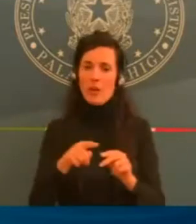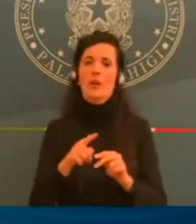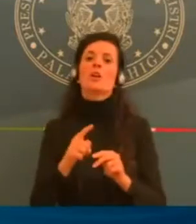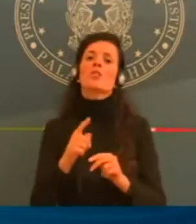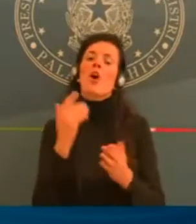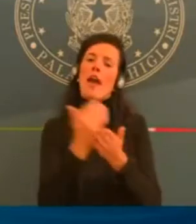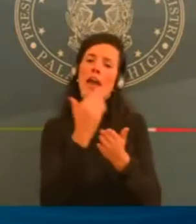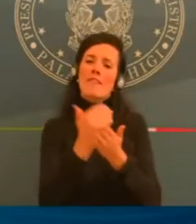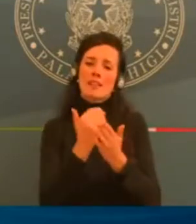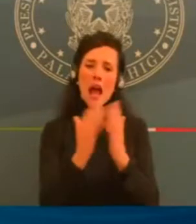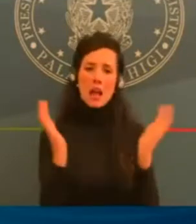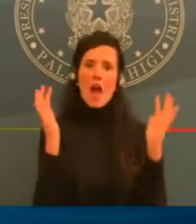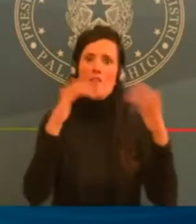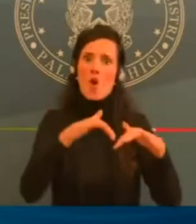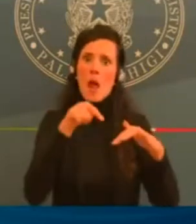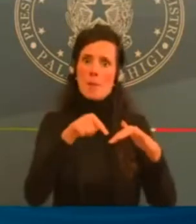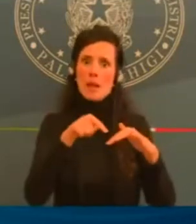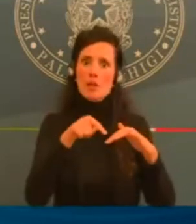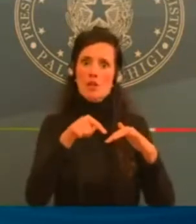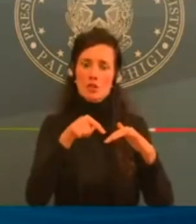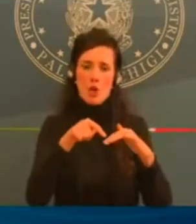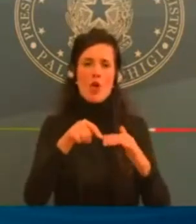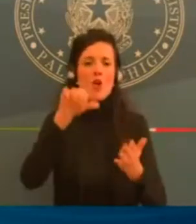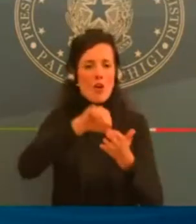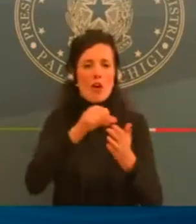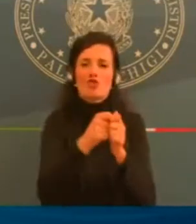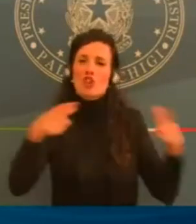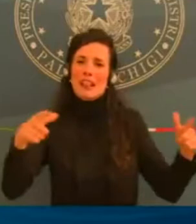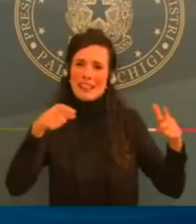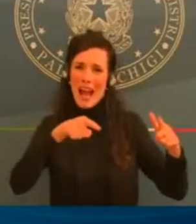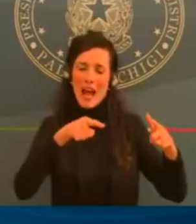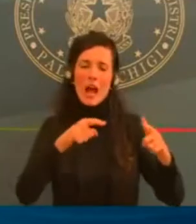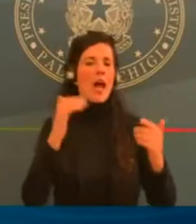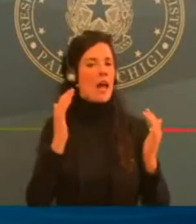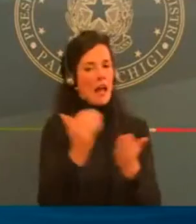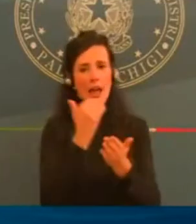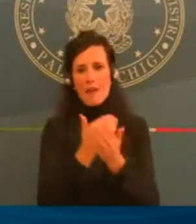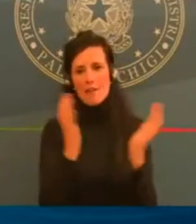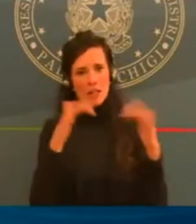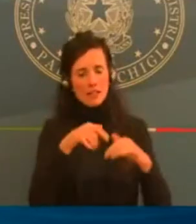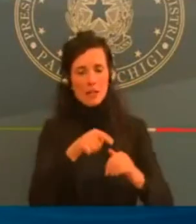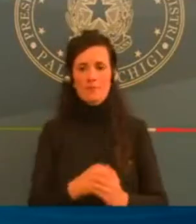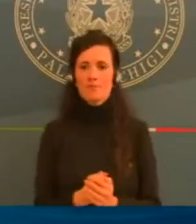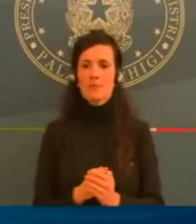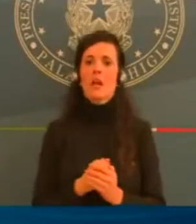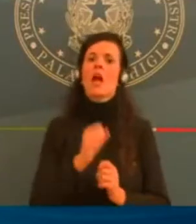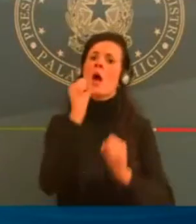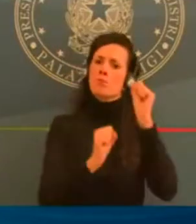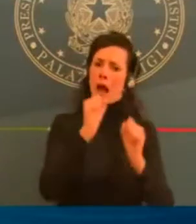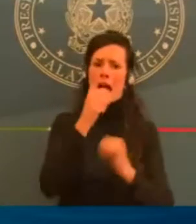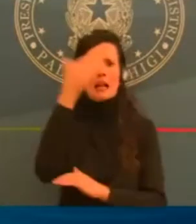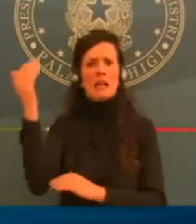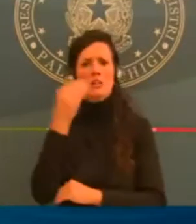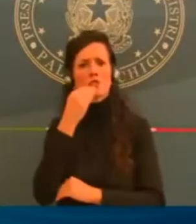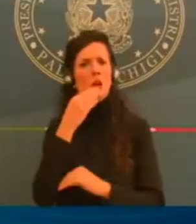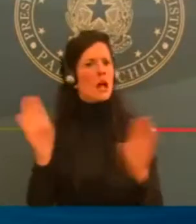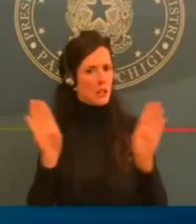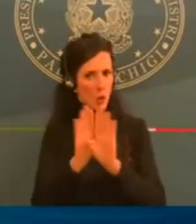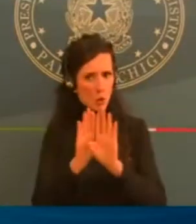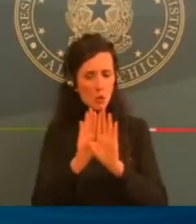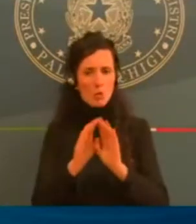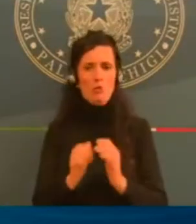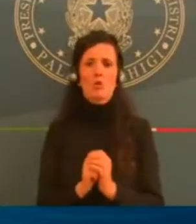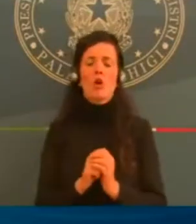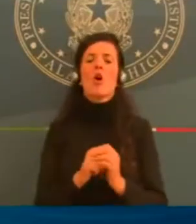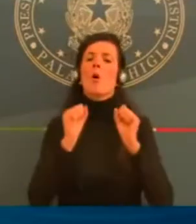eccezione fatta per l'asporto fino alle 22 e le consegne a domicilio. I negozi saranno aperti